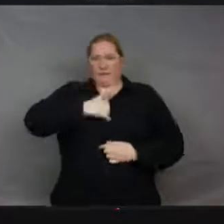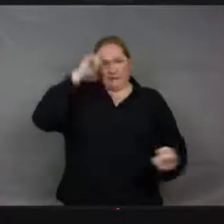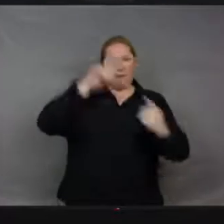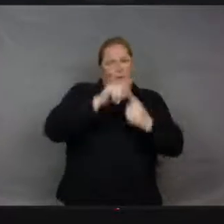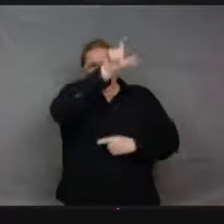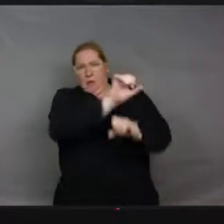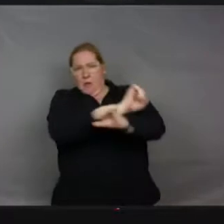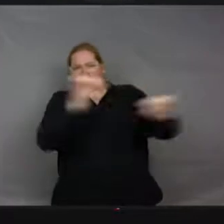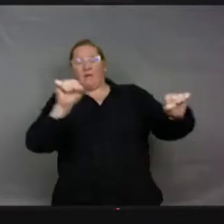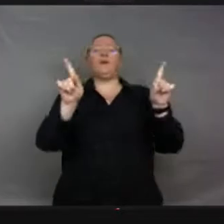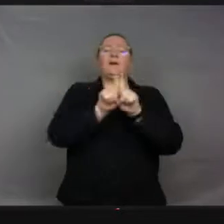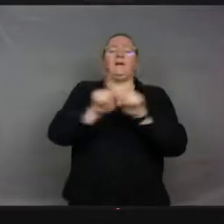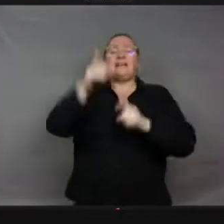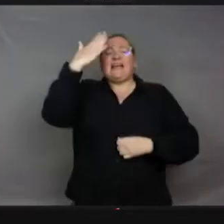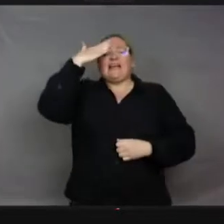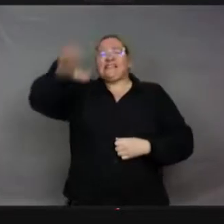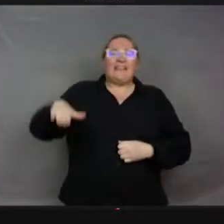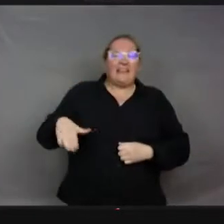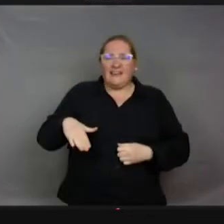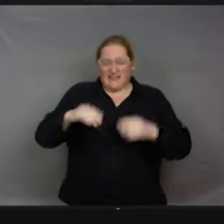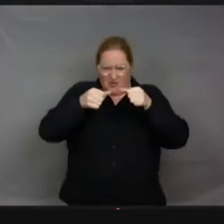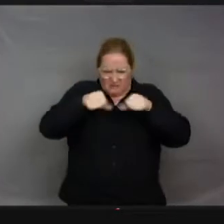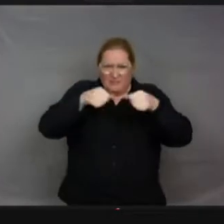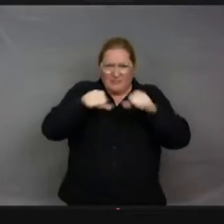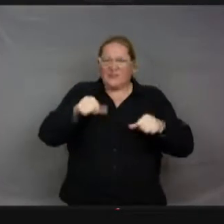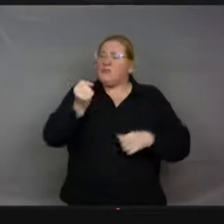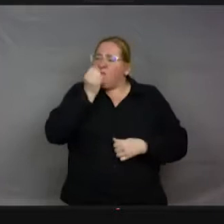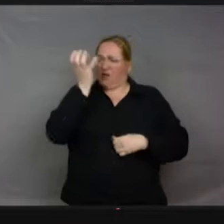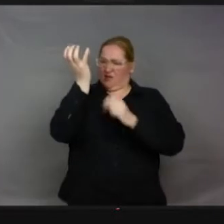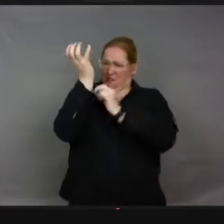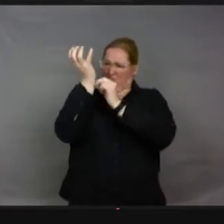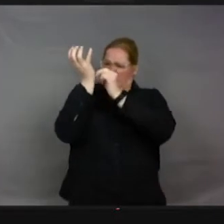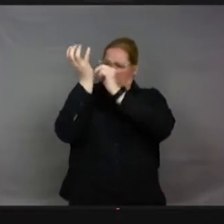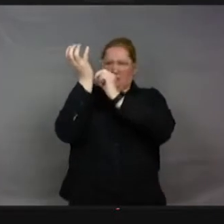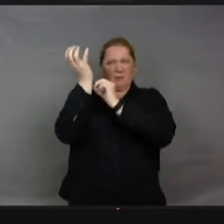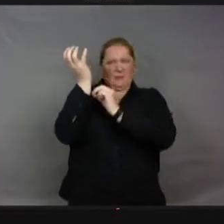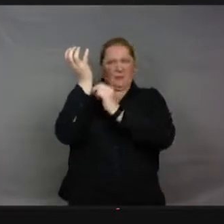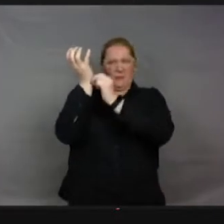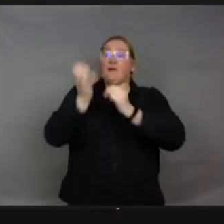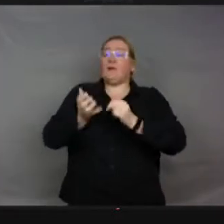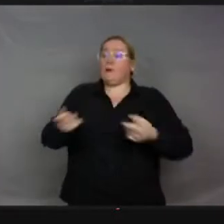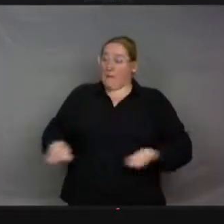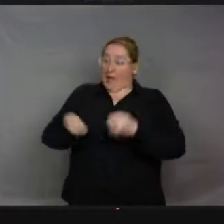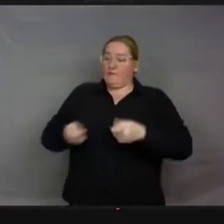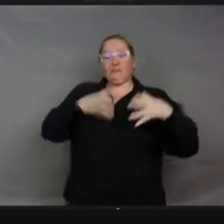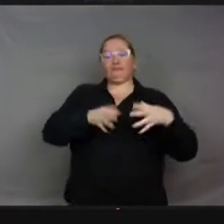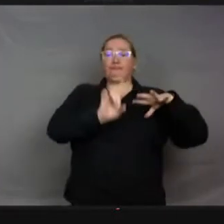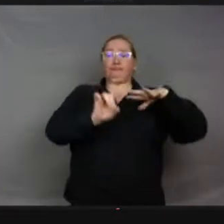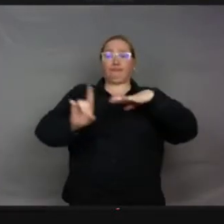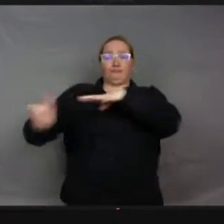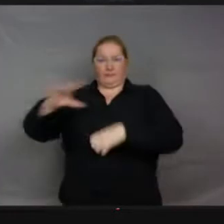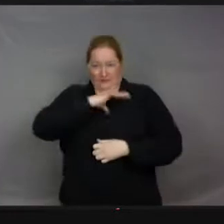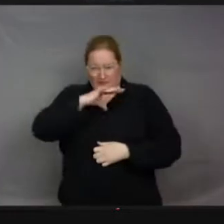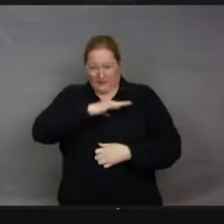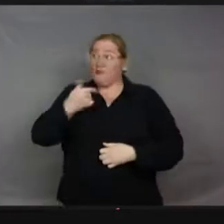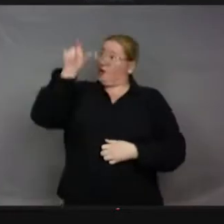de pucerons. J'ai d'ailleurs noté une phrase qui m'a fait rire, vous devez le connaître, d'un quelqu'un de l'université de Lausanne, Laurent Keller, qui dit que les